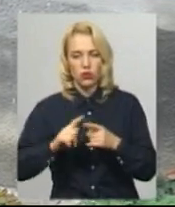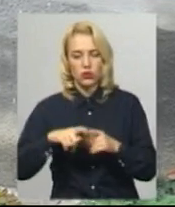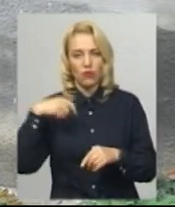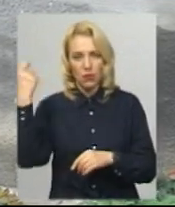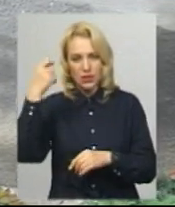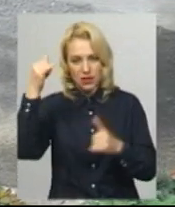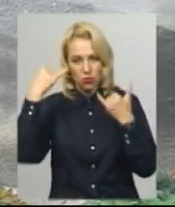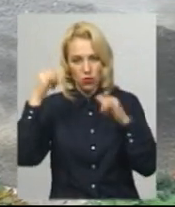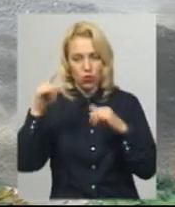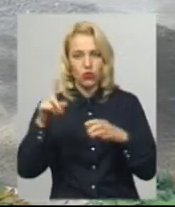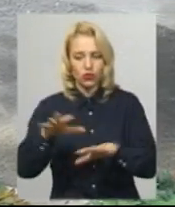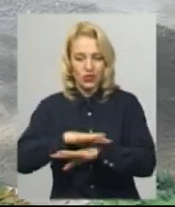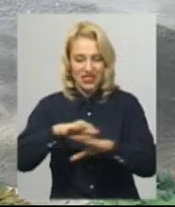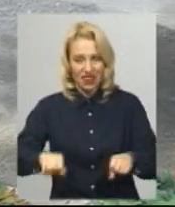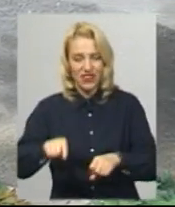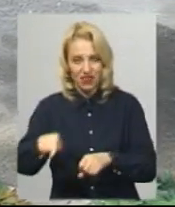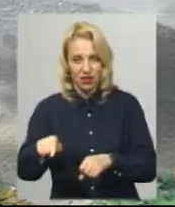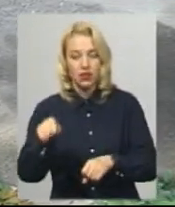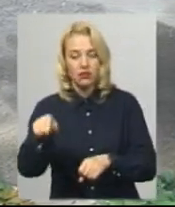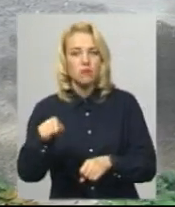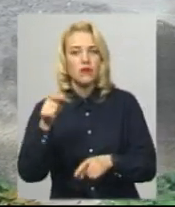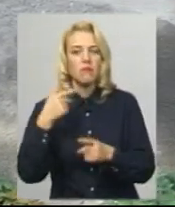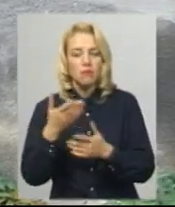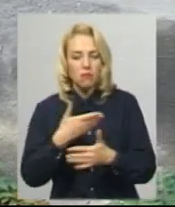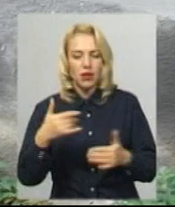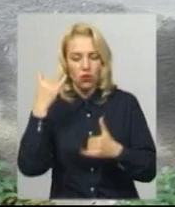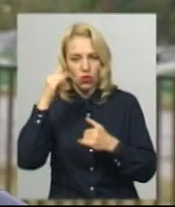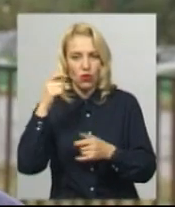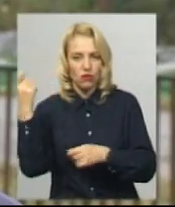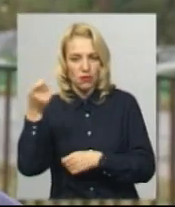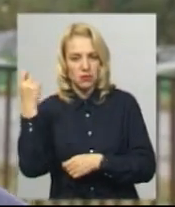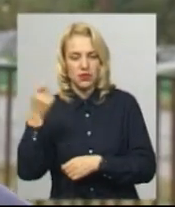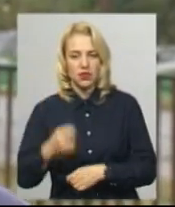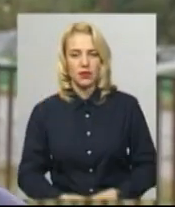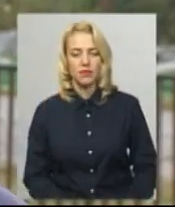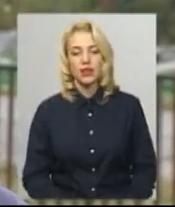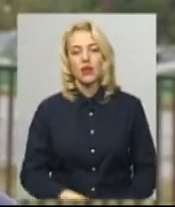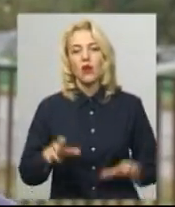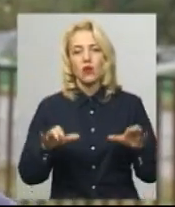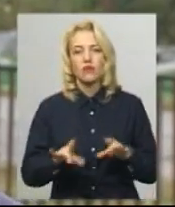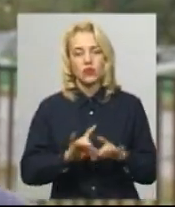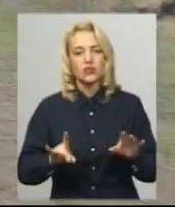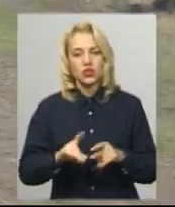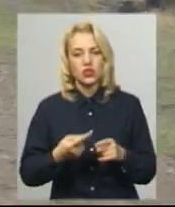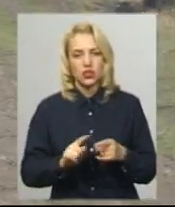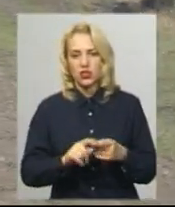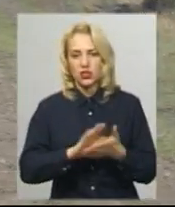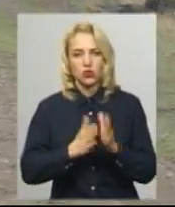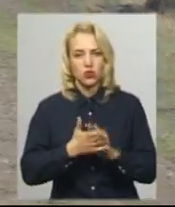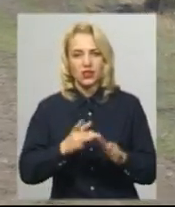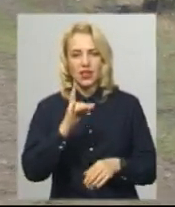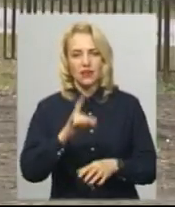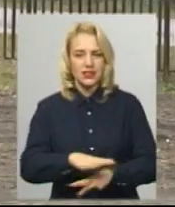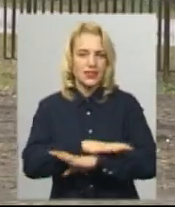пасовіську, що його захватили, ми випасаємо там корови, там пів села випасає корови. Леонід Куклінський ситуацію навколо пасовища вважає рейдерським